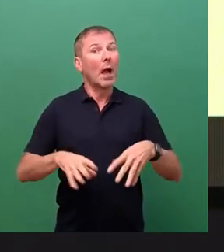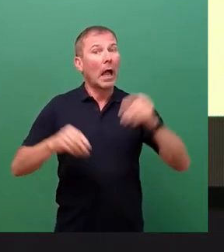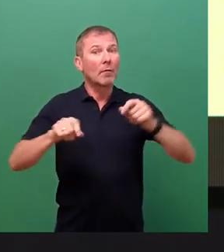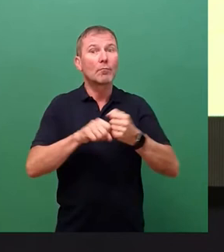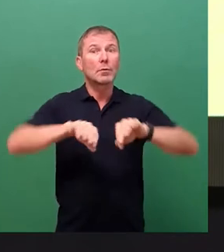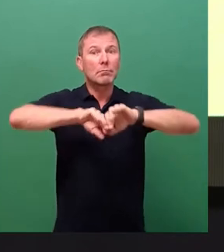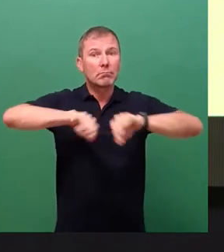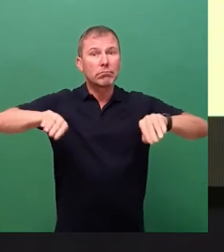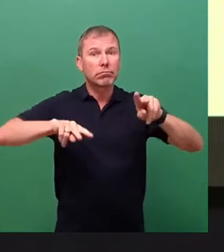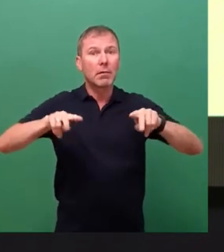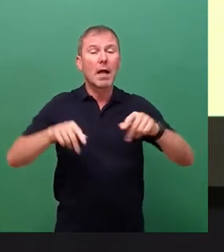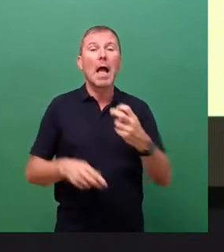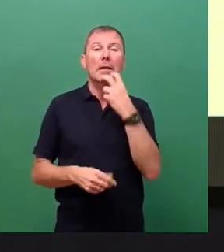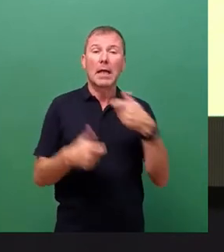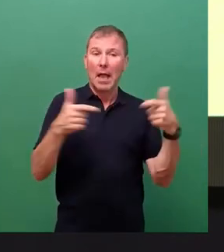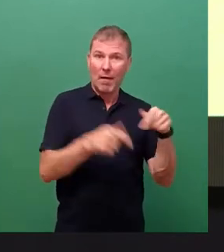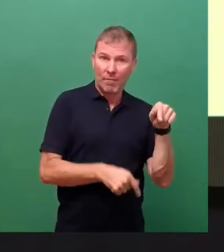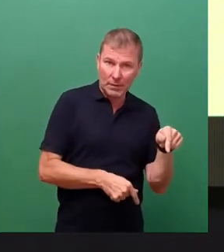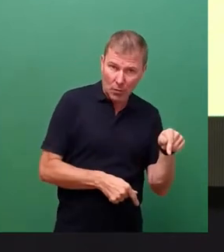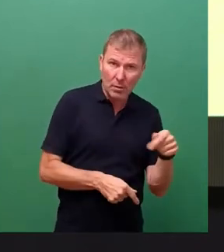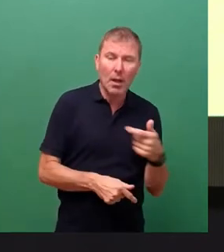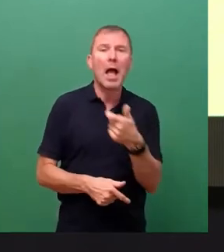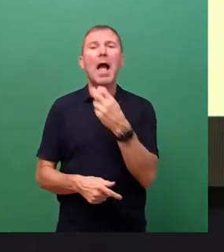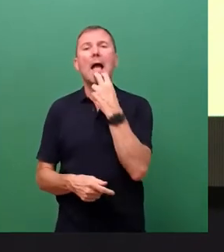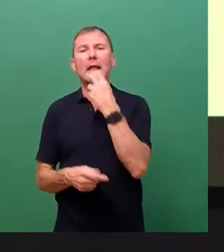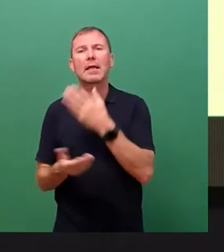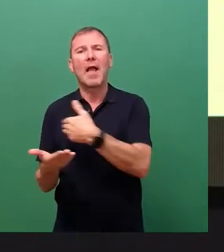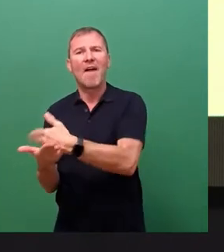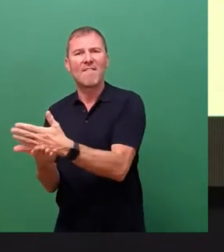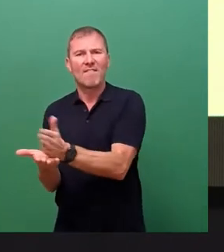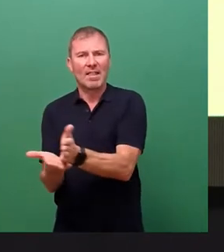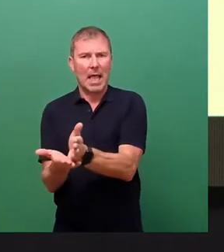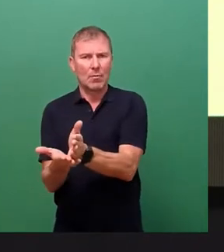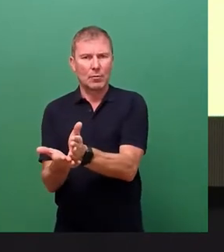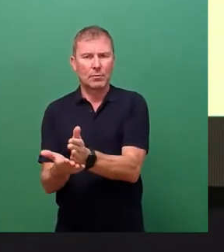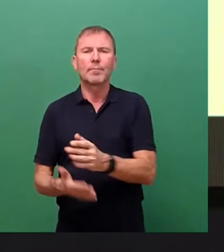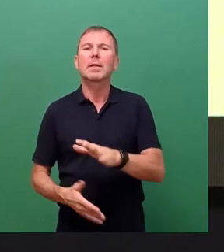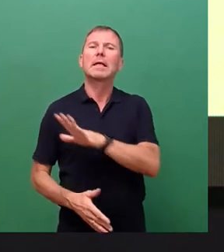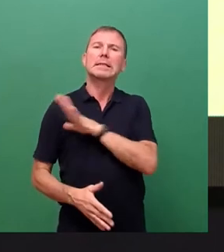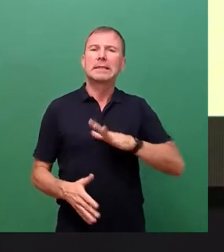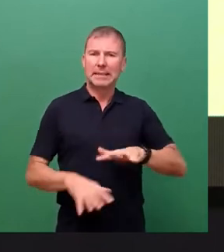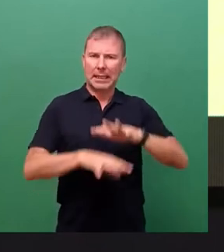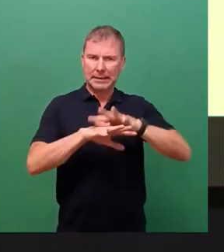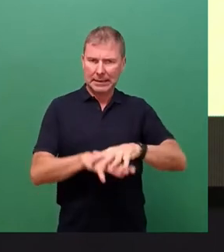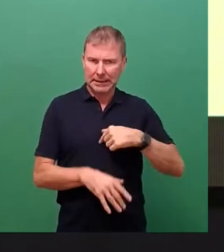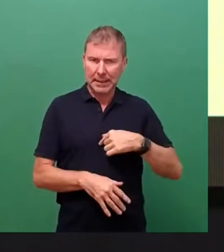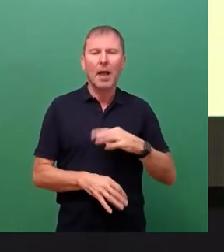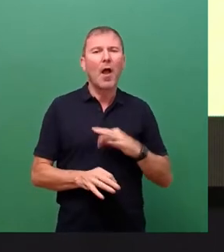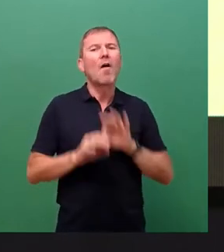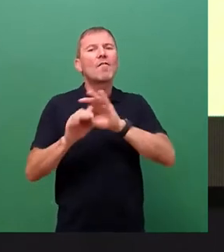Energieversorgung und Energieverteilung. Als Vertreterin der Sachsen-Netze stehe ich für Letzteres,